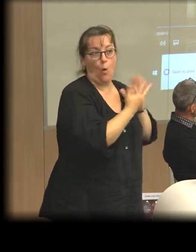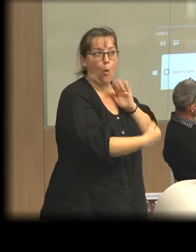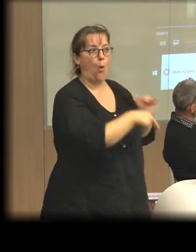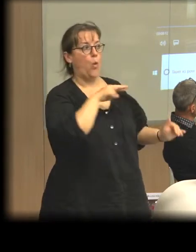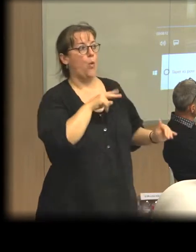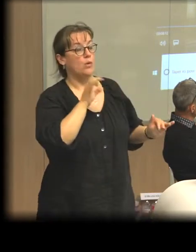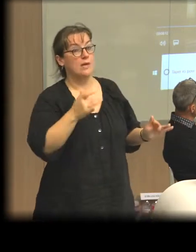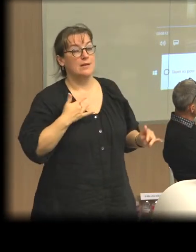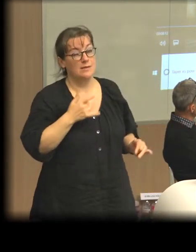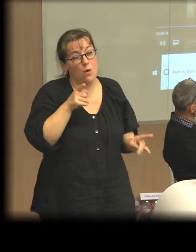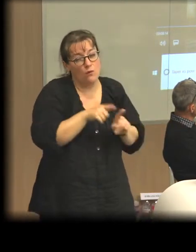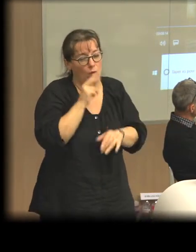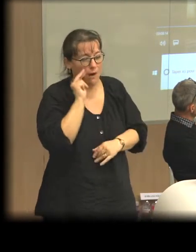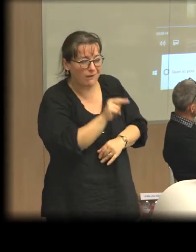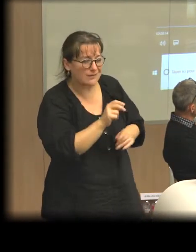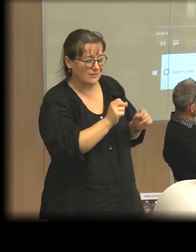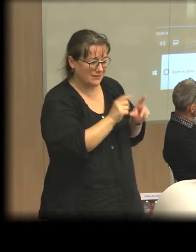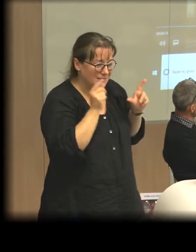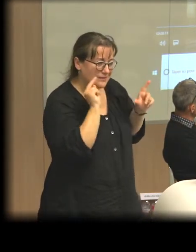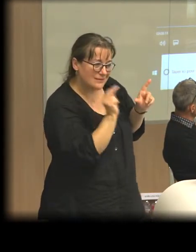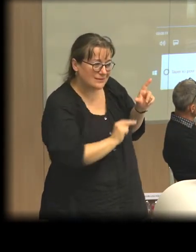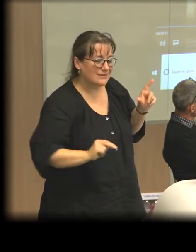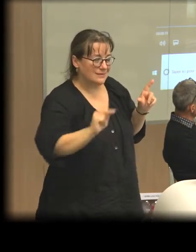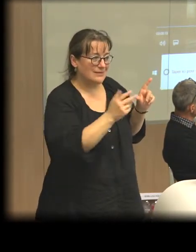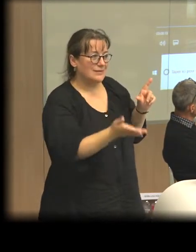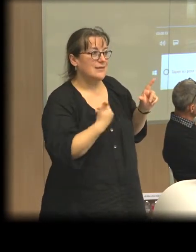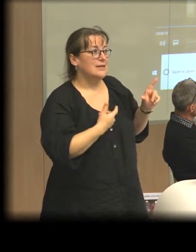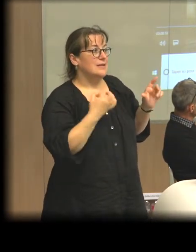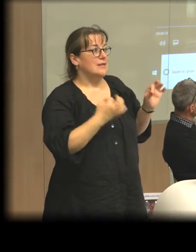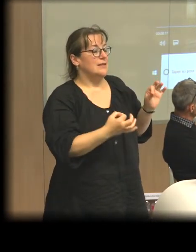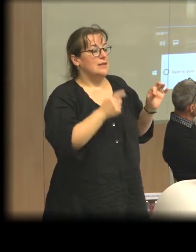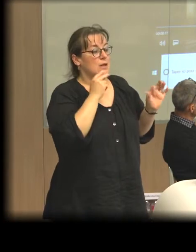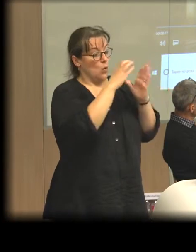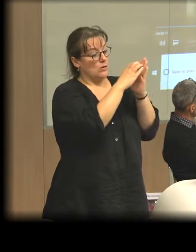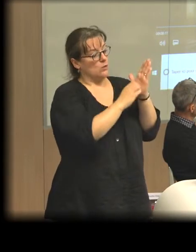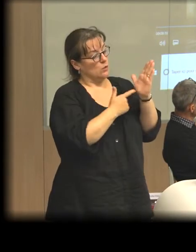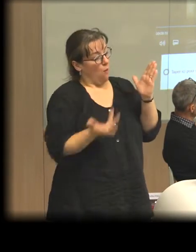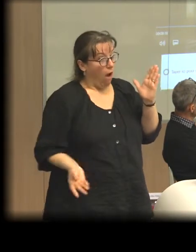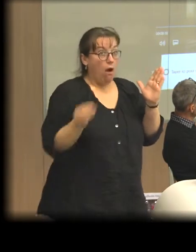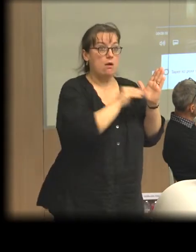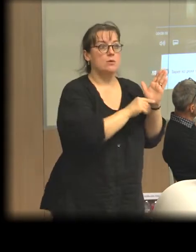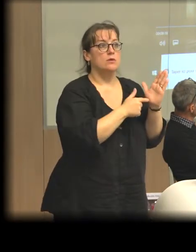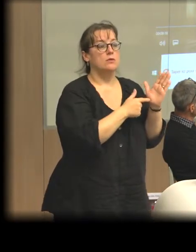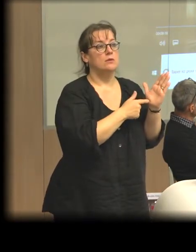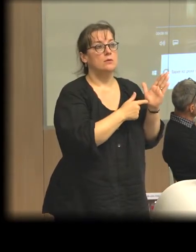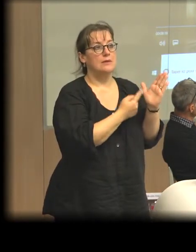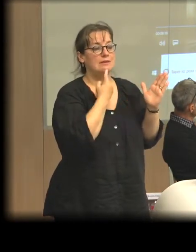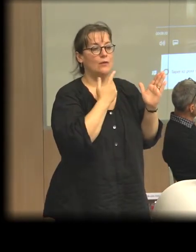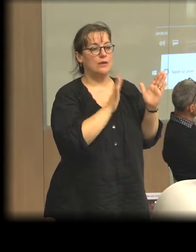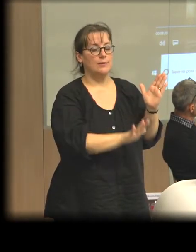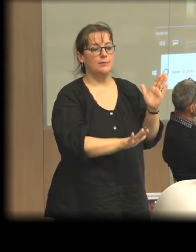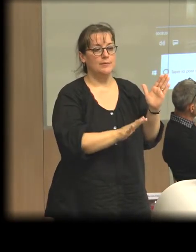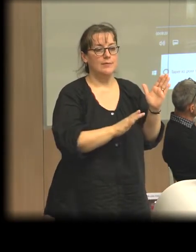intéressant à observer de plus près. Mais ce que nous disent ces constitutions, c'est qu'il est aujourd'hui